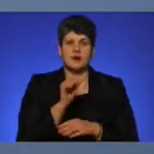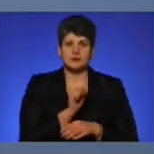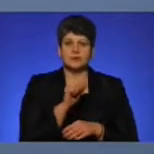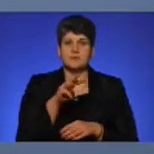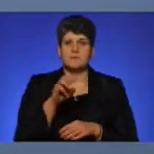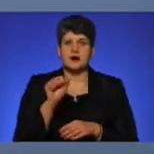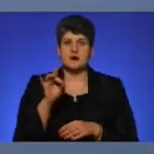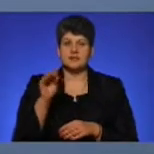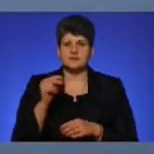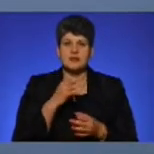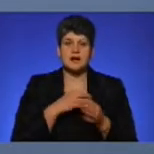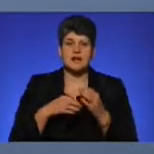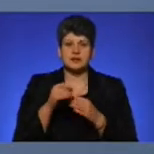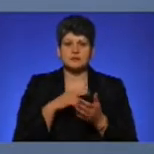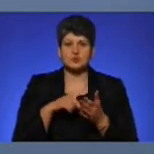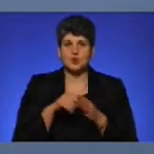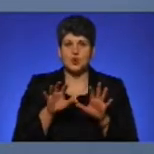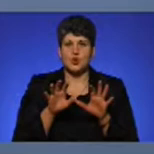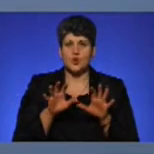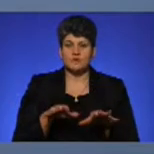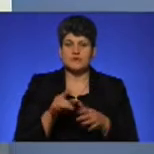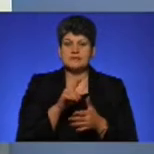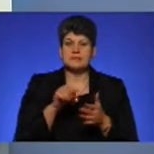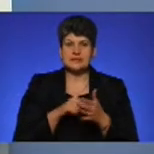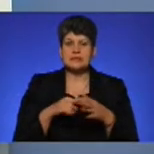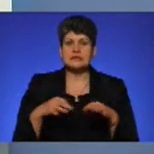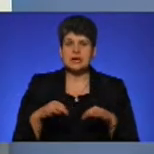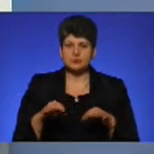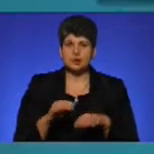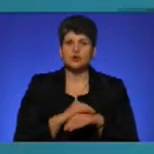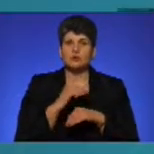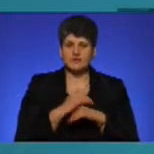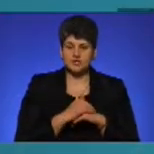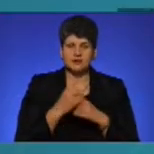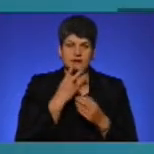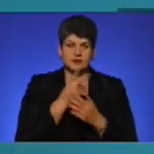радник міського голови з питань транспорту. Вітаємо вас. Добрий вечір. А ми зараз дивимося сюжет.